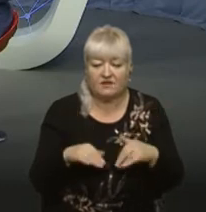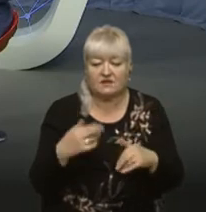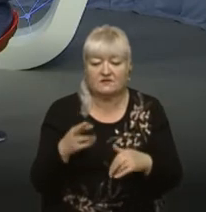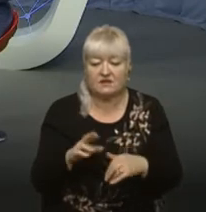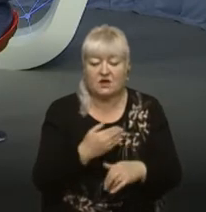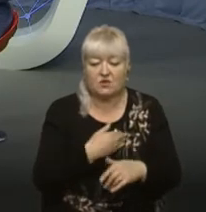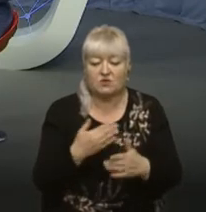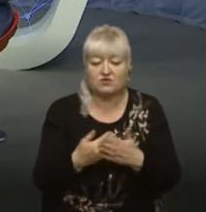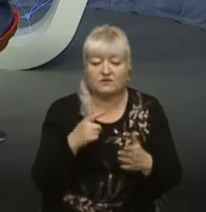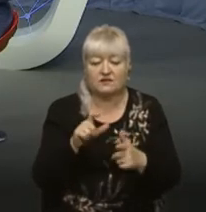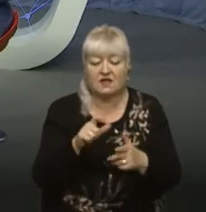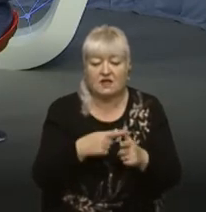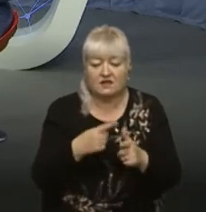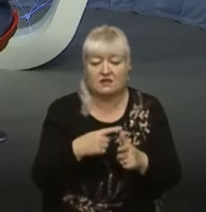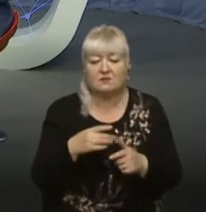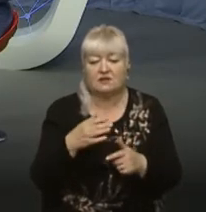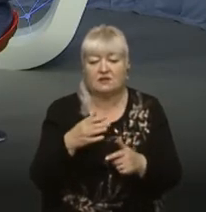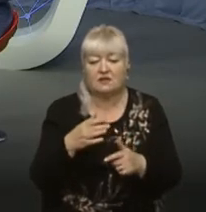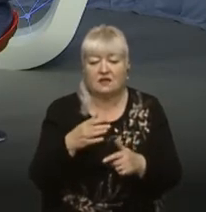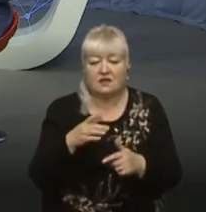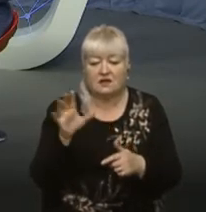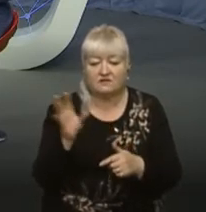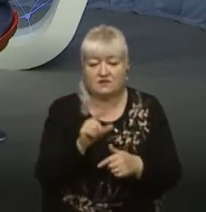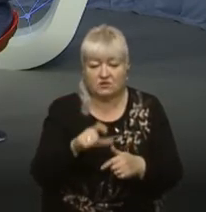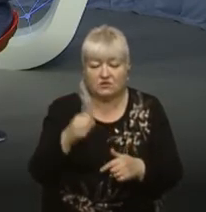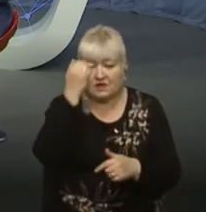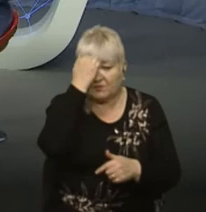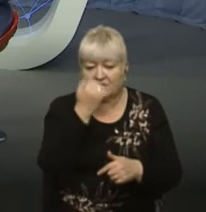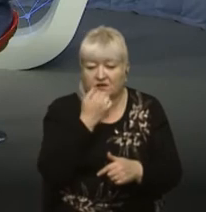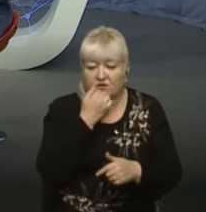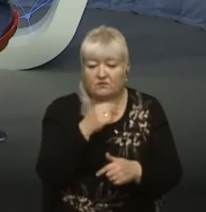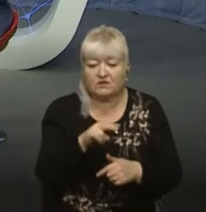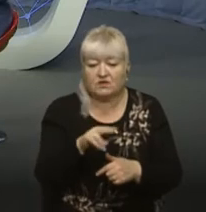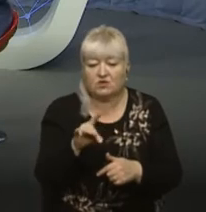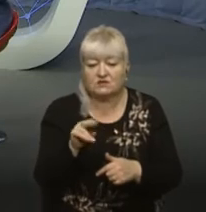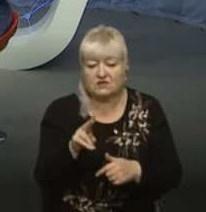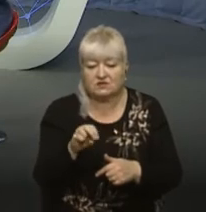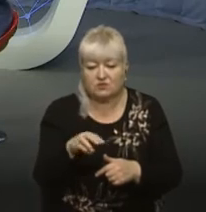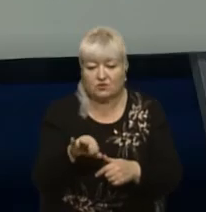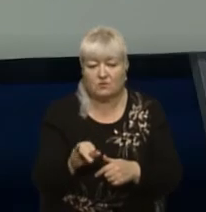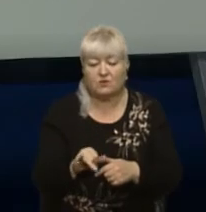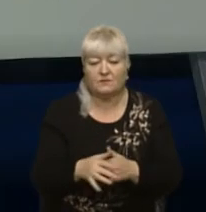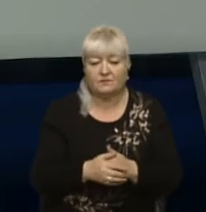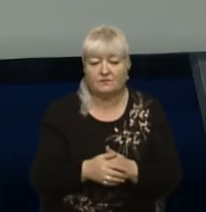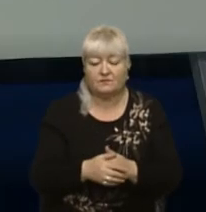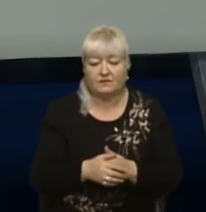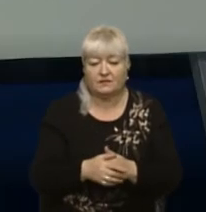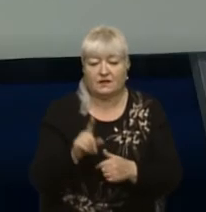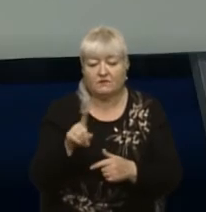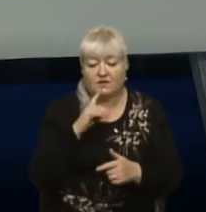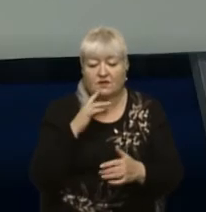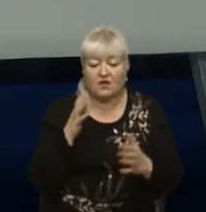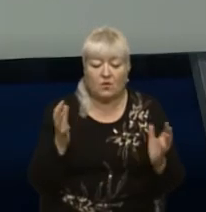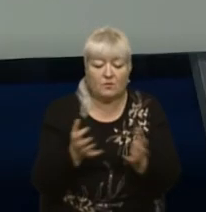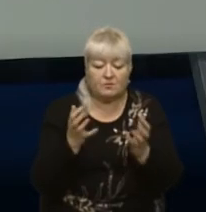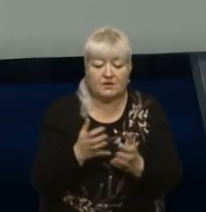від імені всіх наших мешканців подякувати пані Василю Лозинському, з яким ми працюємо і який опікується